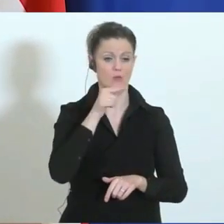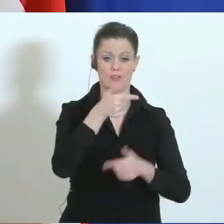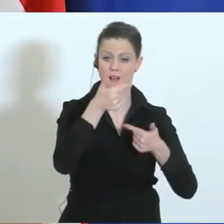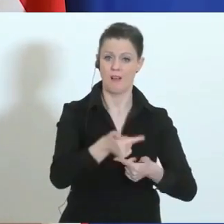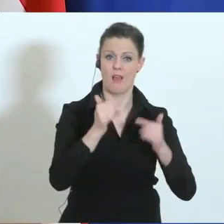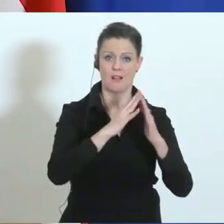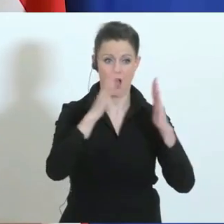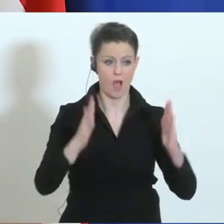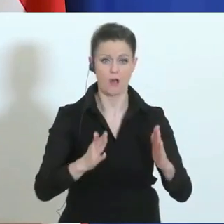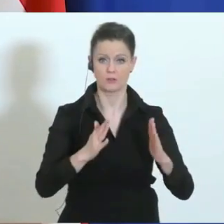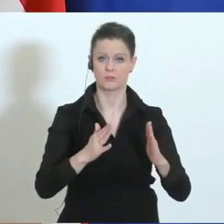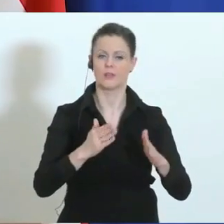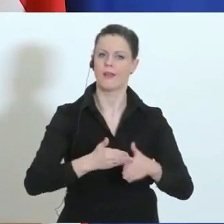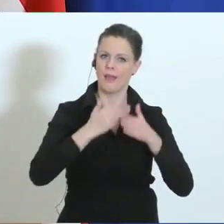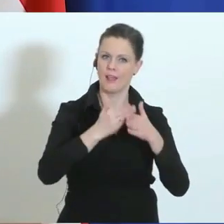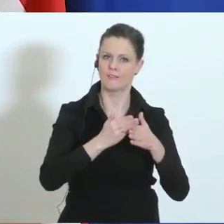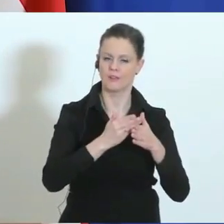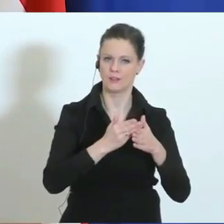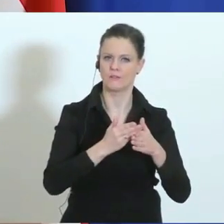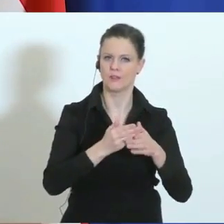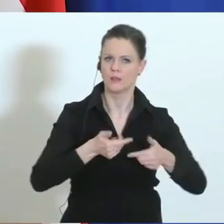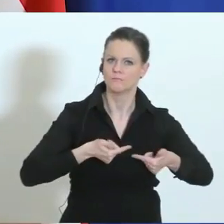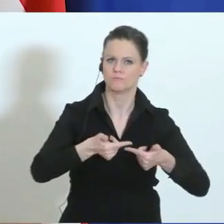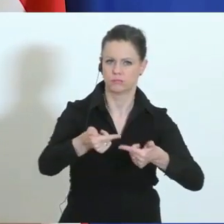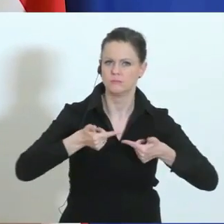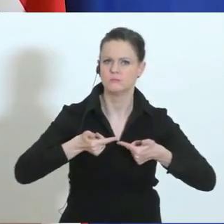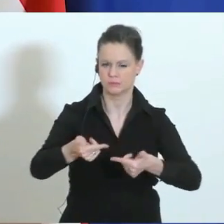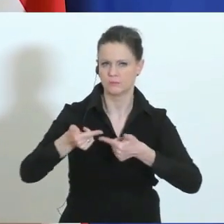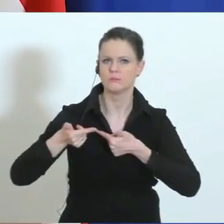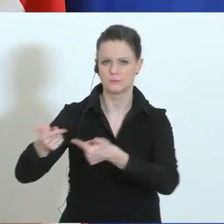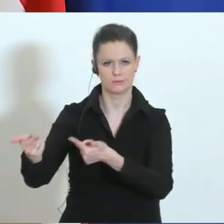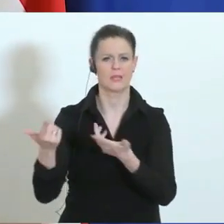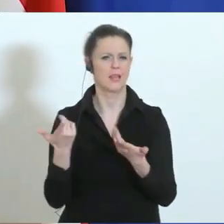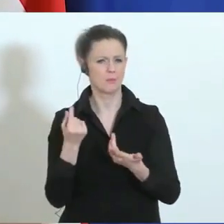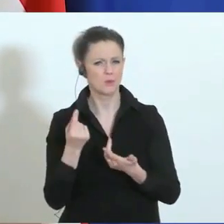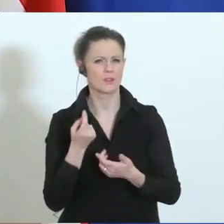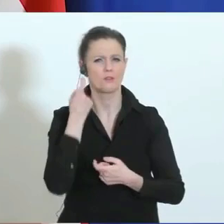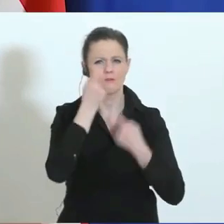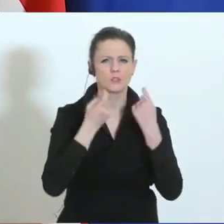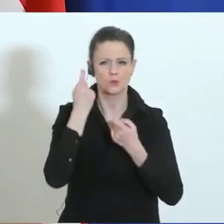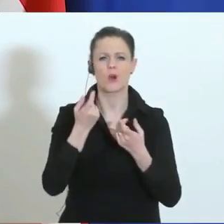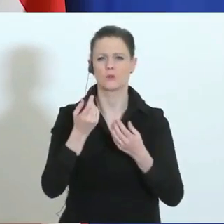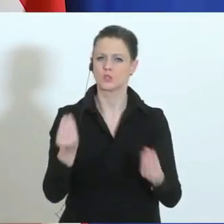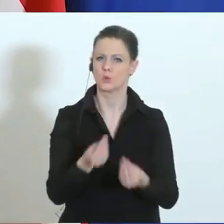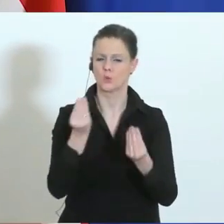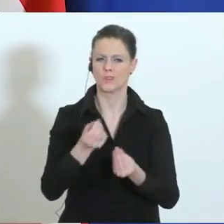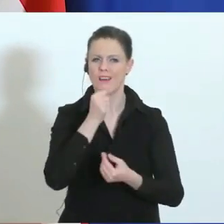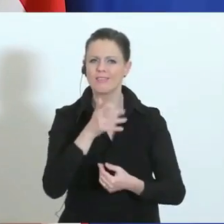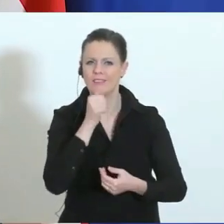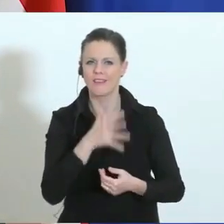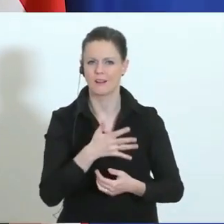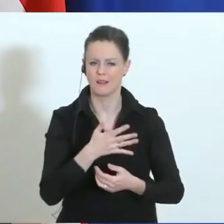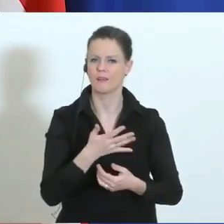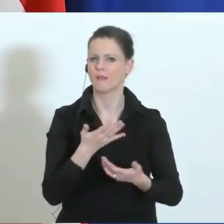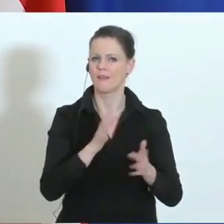dafür sorgen, dass Nachschub vorhanden ist und dass ausreichend Versorgungsgüter da sind für den täglichen Bedarf. Es ist mir